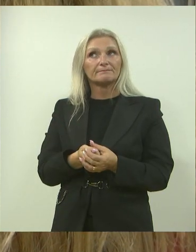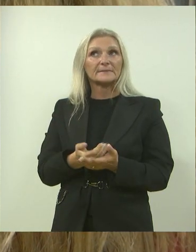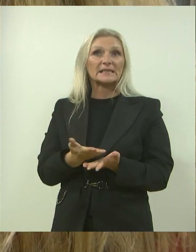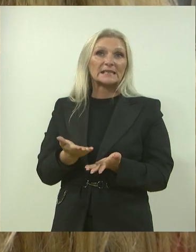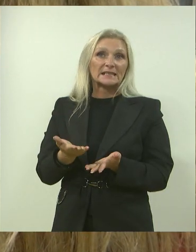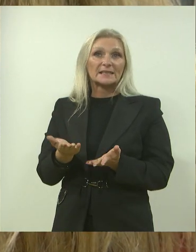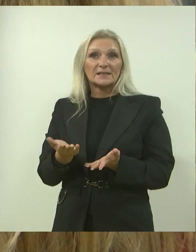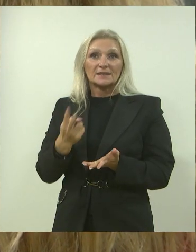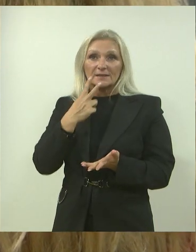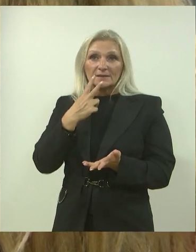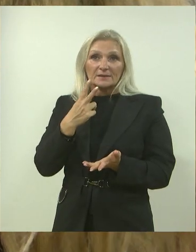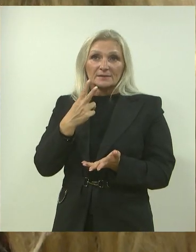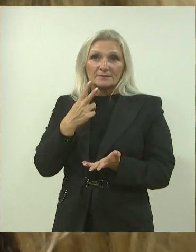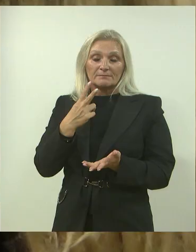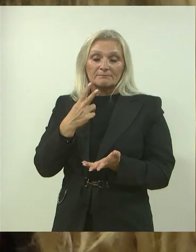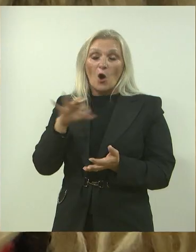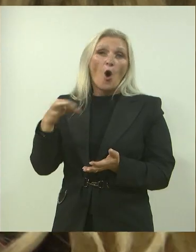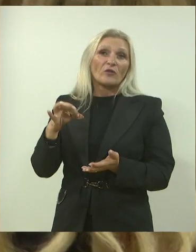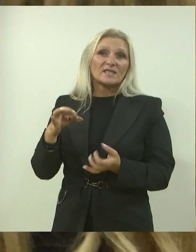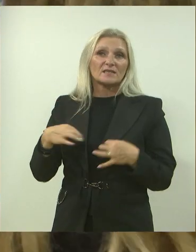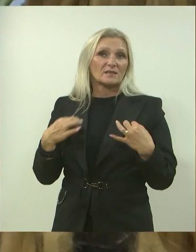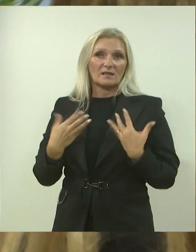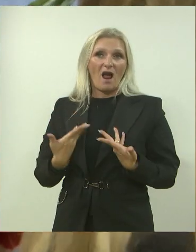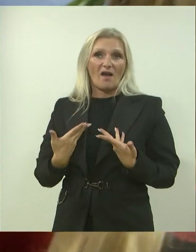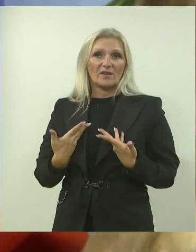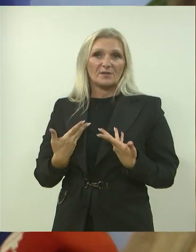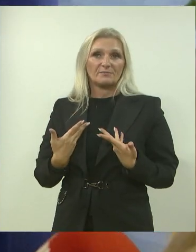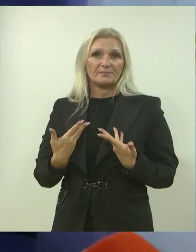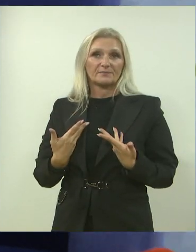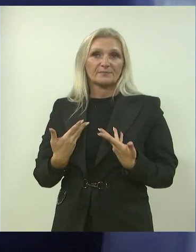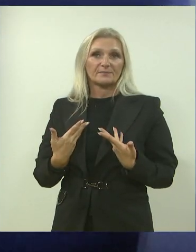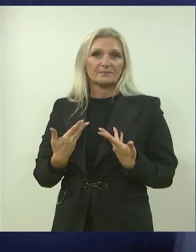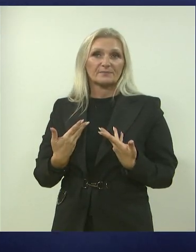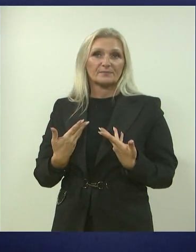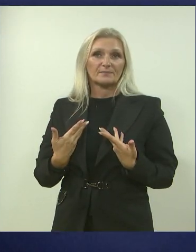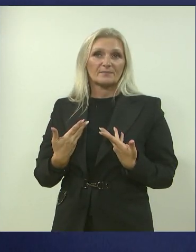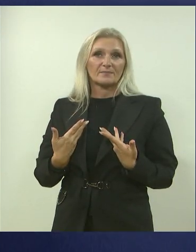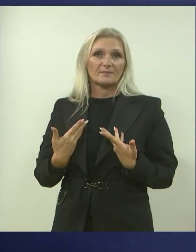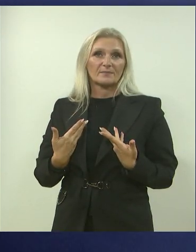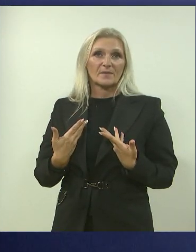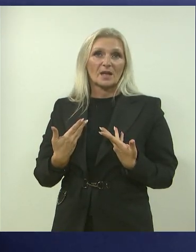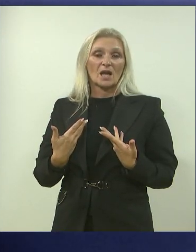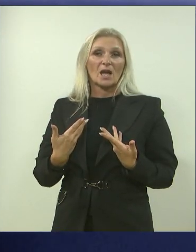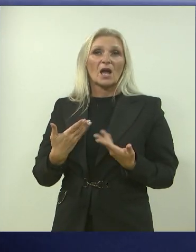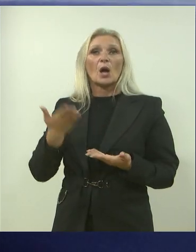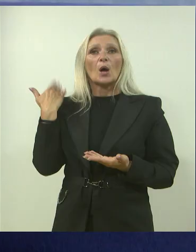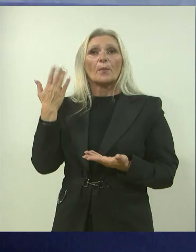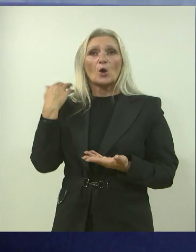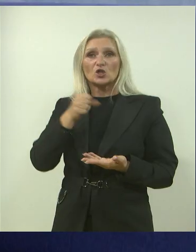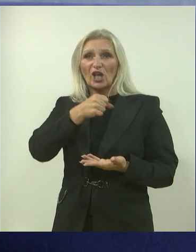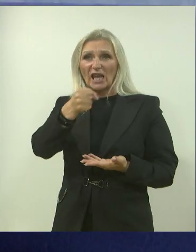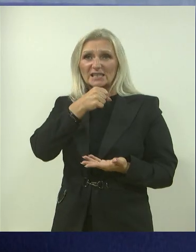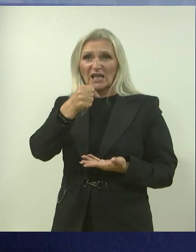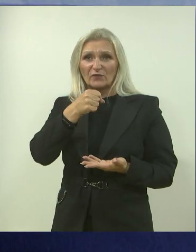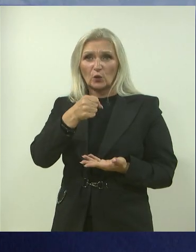stvar je ovoga, sve zdravlja, kak sam rekla svaki put svaki moj intervju je, prošli intervju je bio doslovce, ona moja